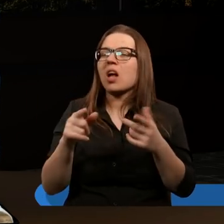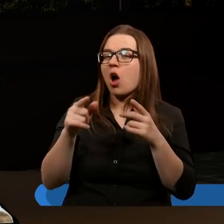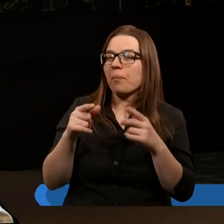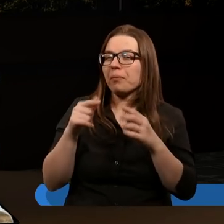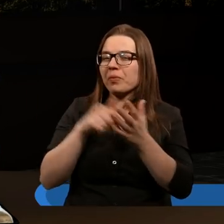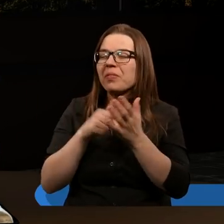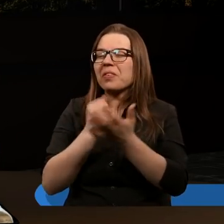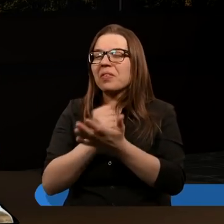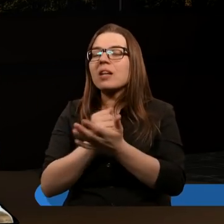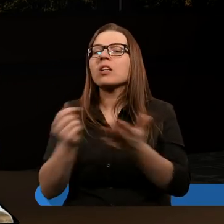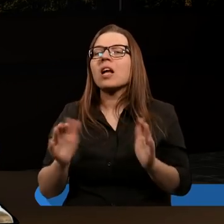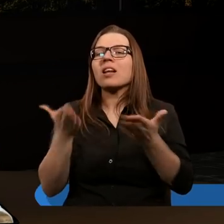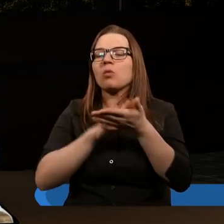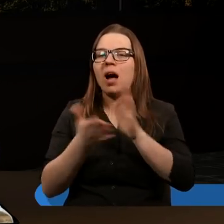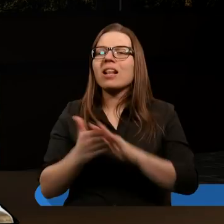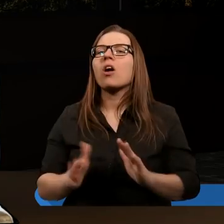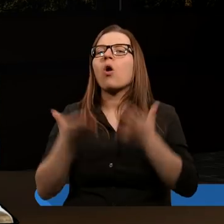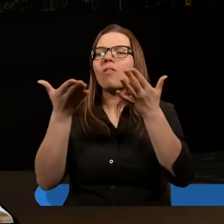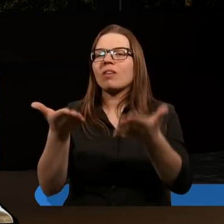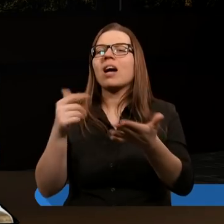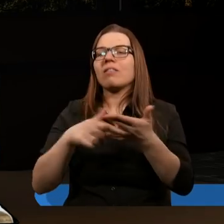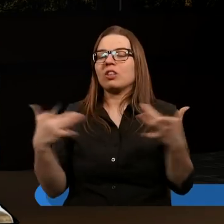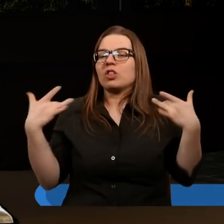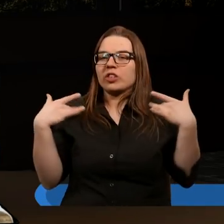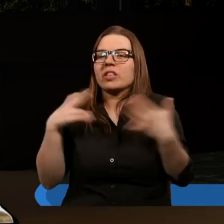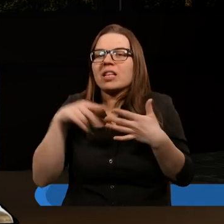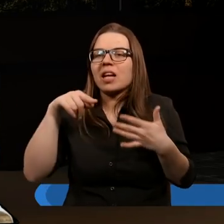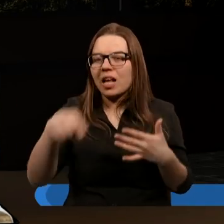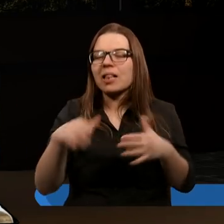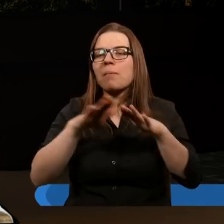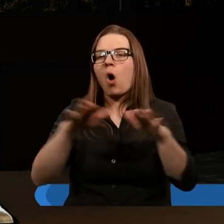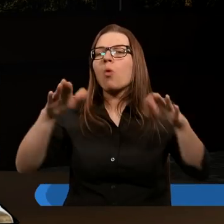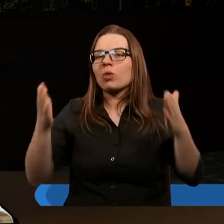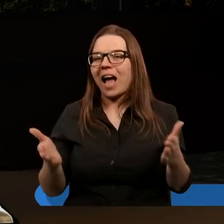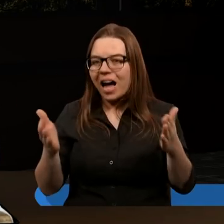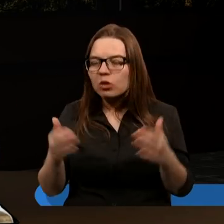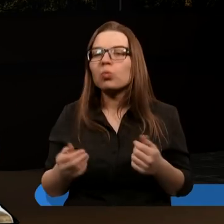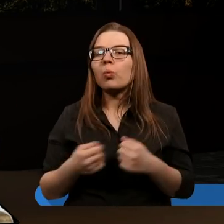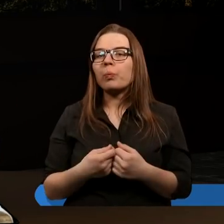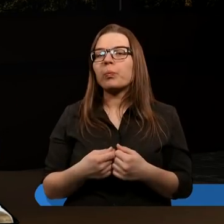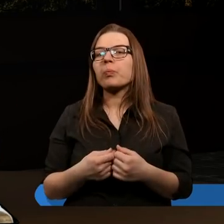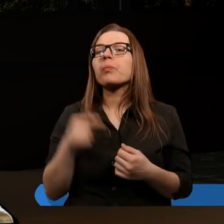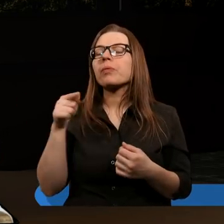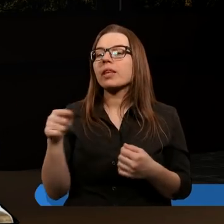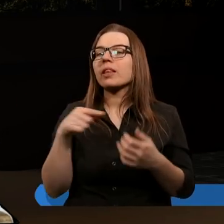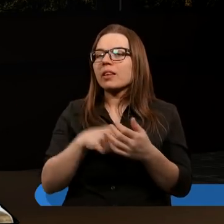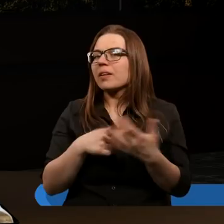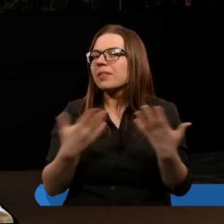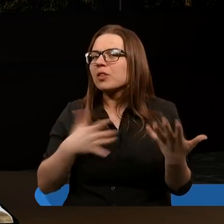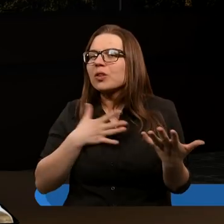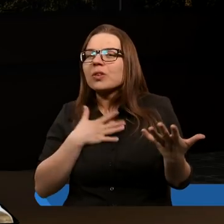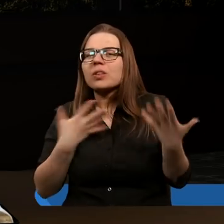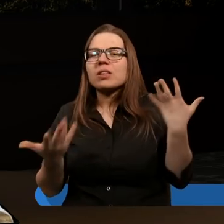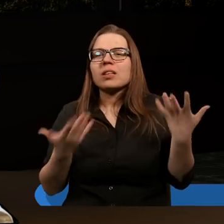oni w pewnym sensie składają ofiarę. Ofiarę życia. Tak, ofiarę życia na tym ołtarzu. Ta biała szata. Szacuje się,